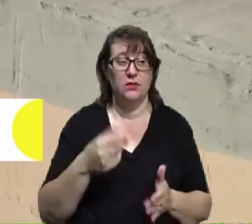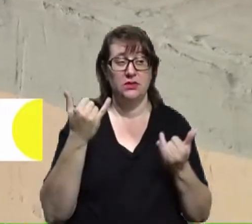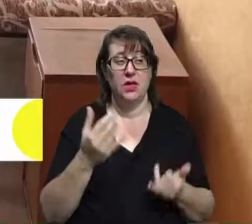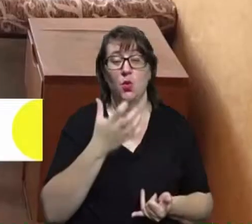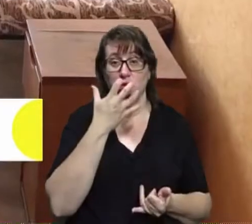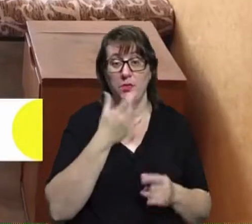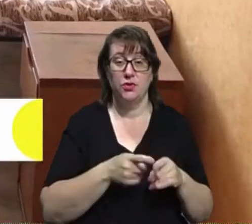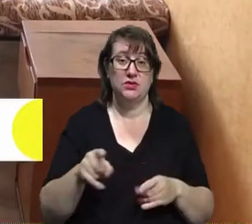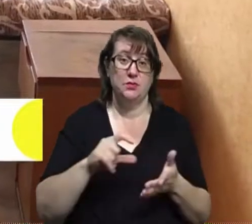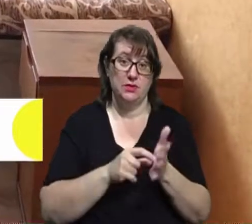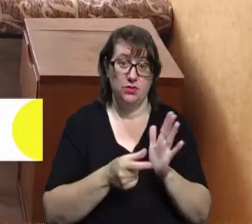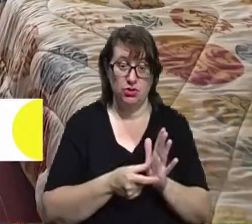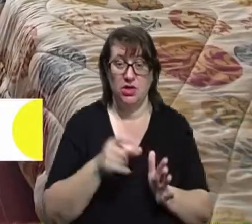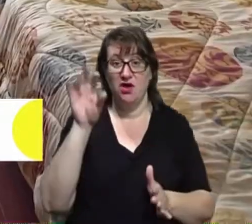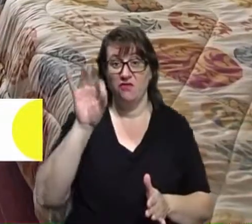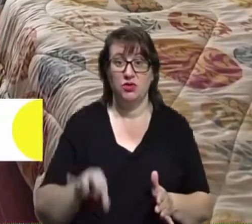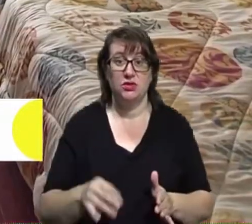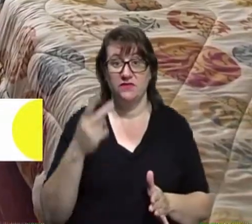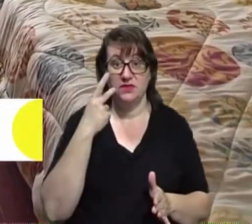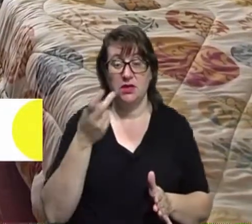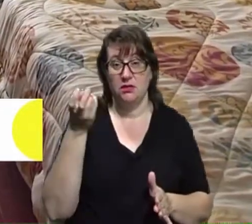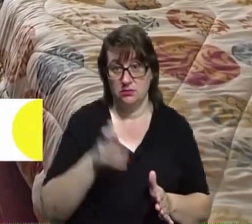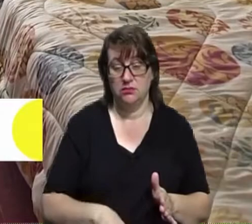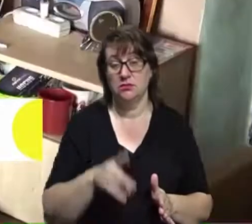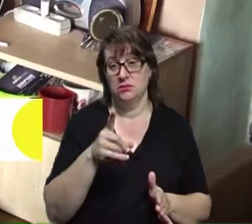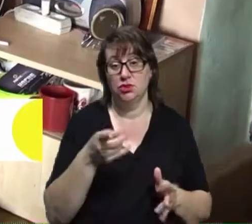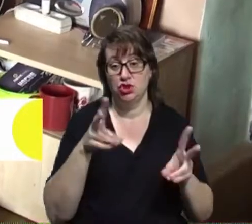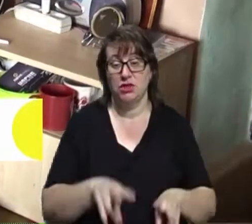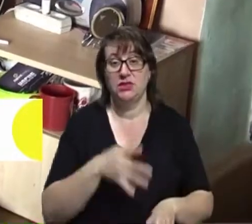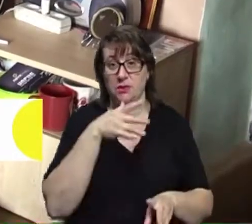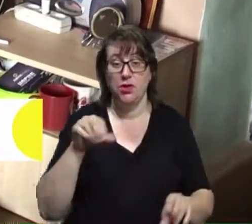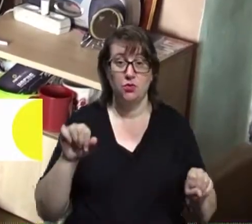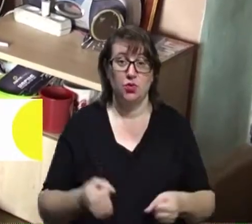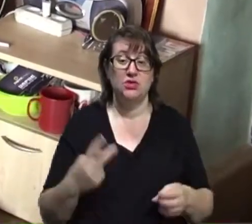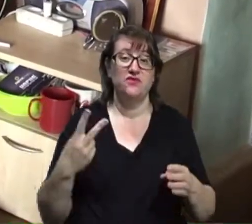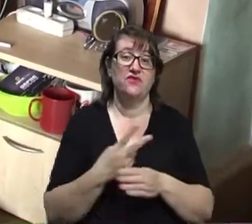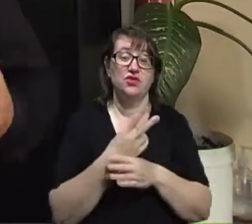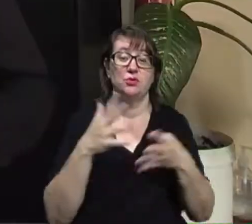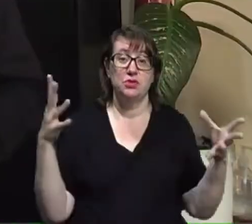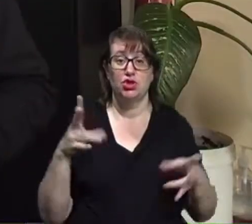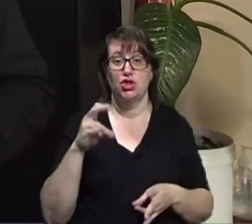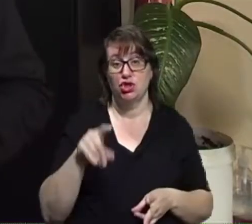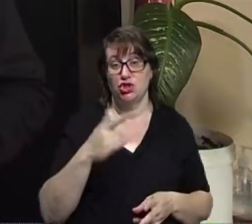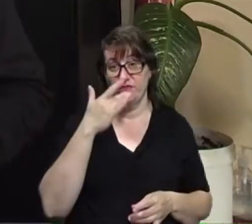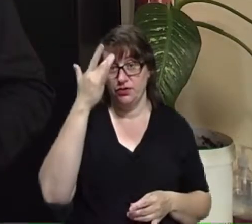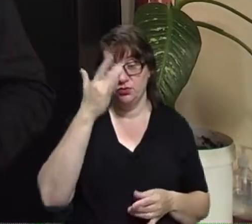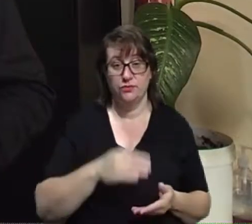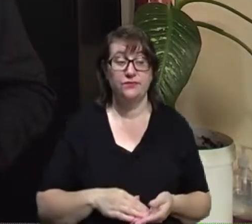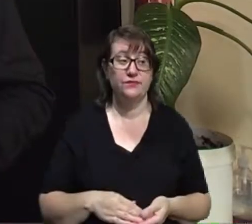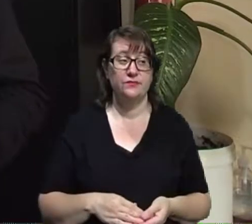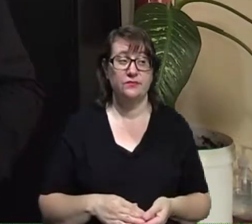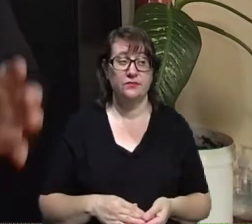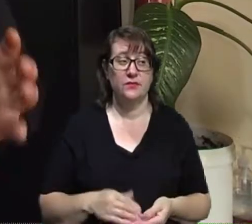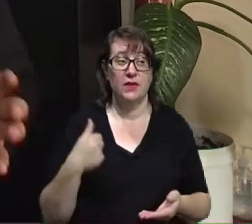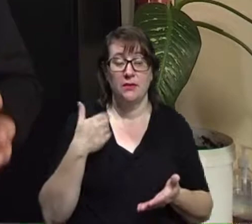приміщення. Осени до закладу приходять та лишаються на період морозів двічі більше людей, ніж улітку. Ми маємо